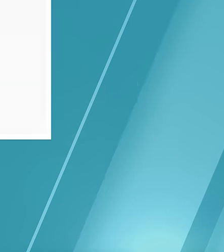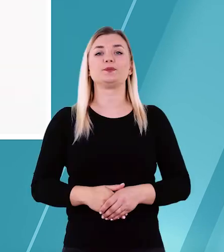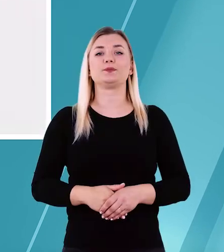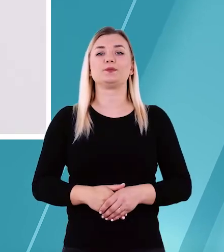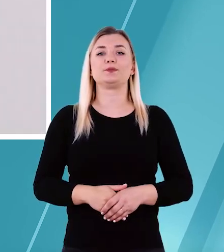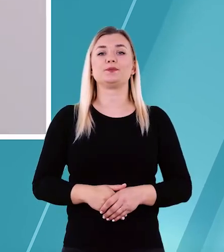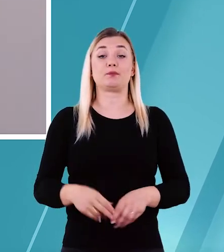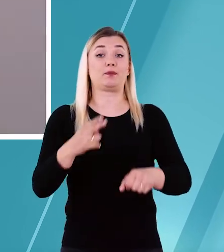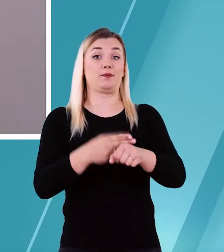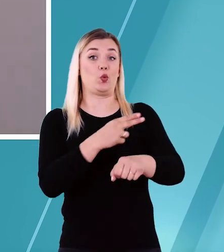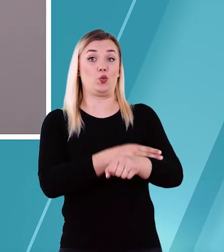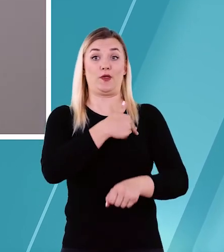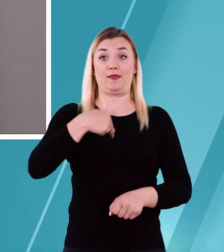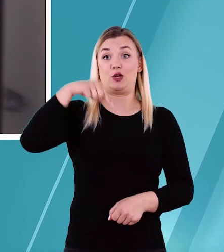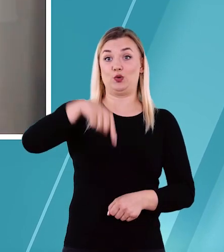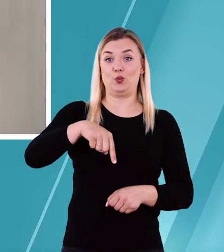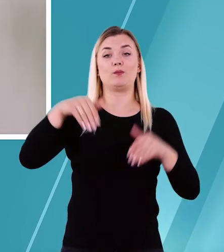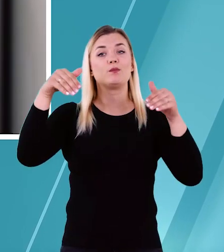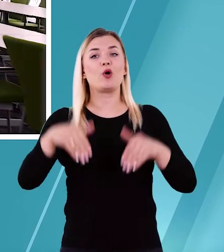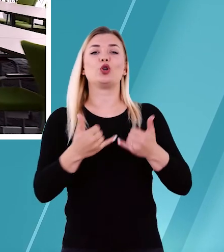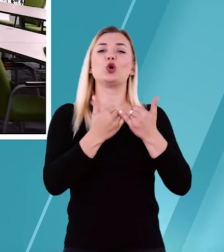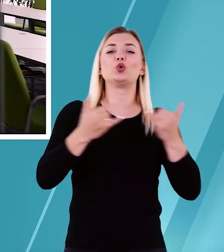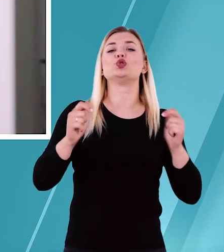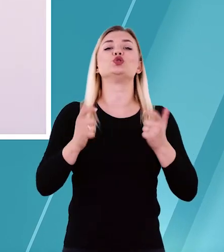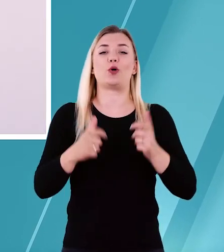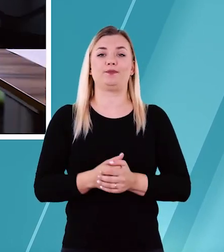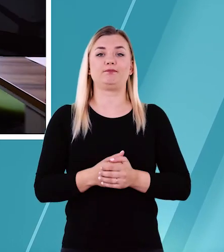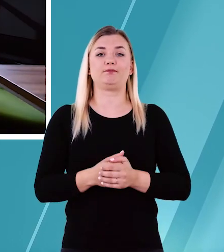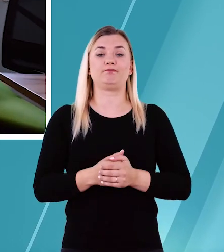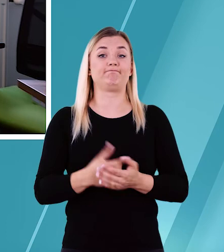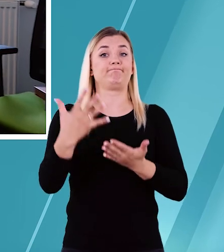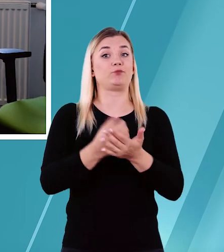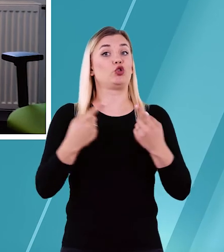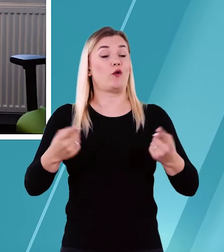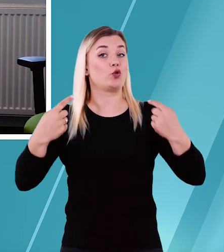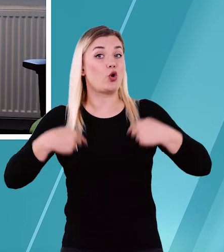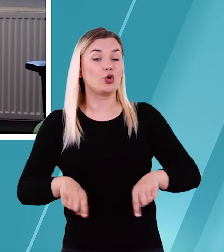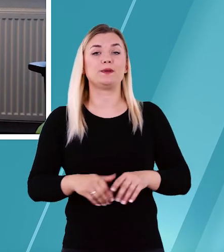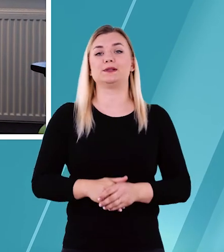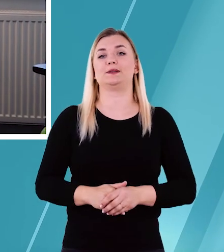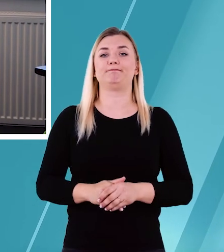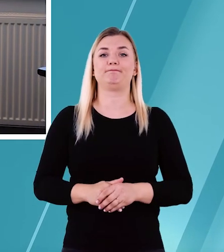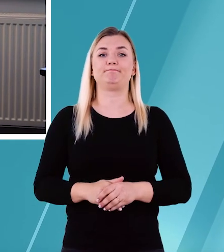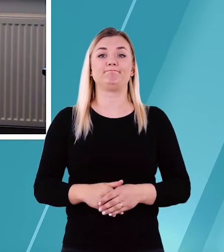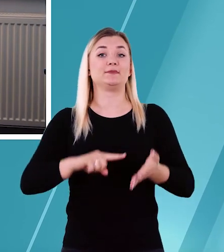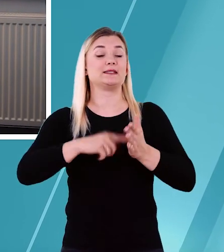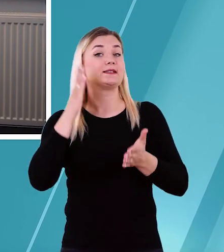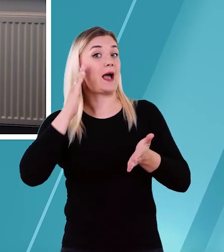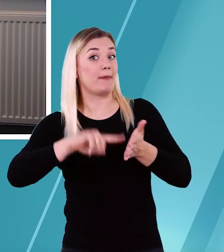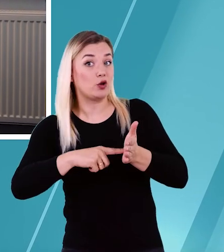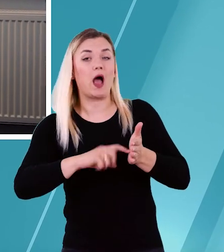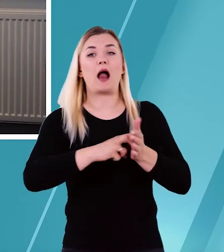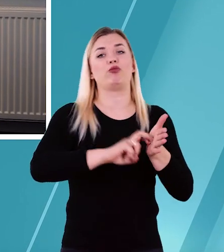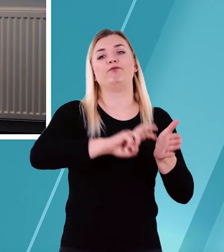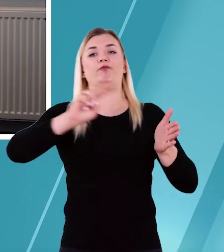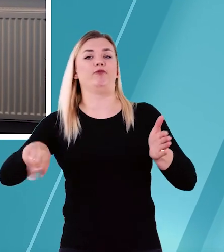W naszym urzędzie możesz m.in. uzyskać dowód osobisty, zameldować się